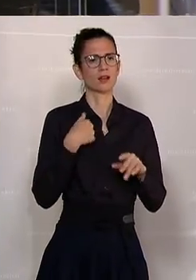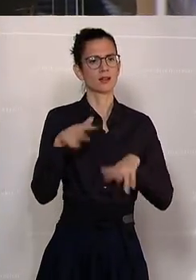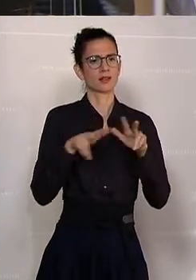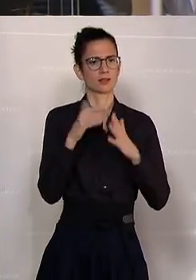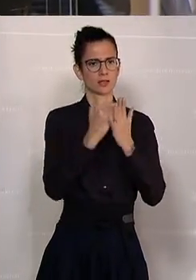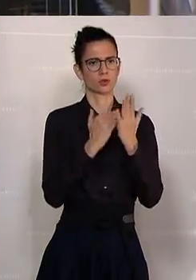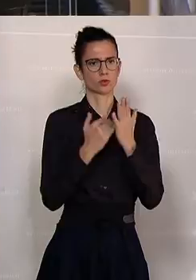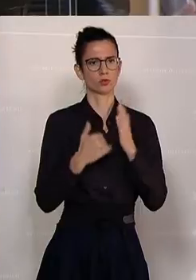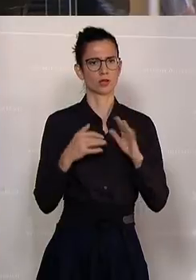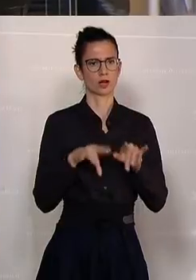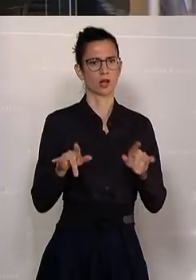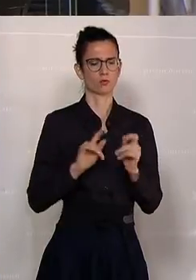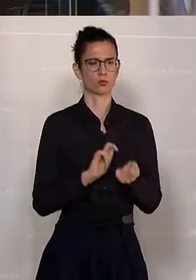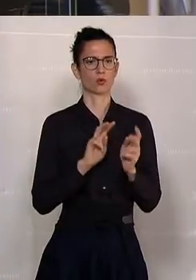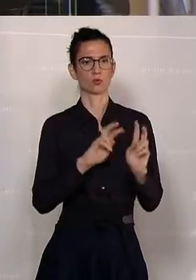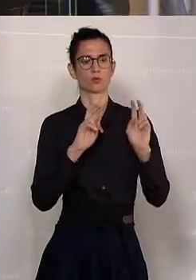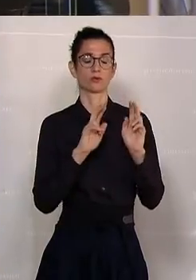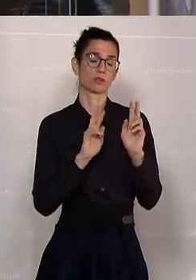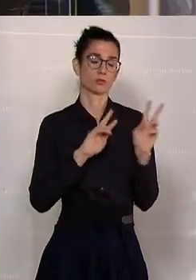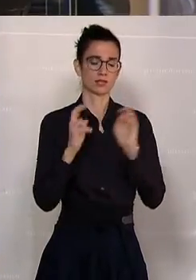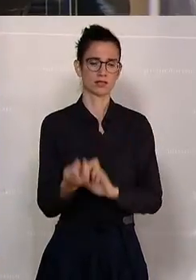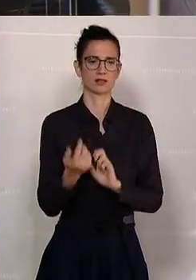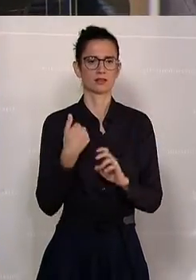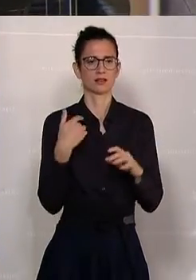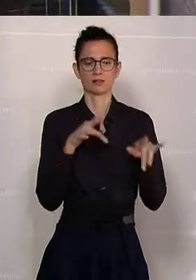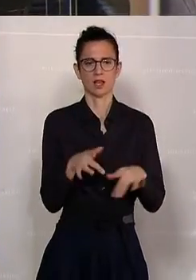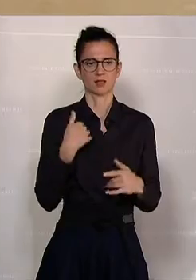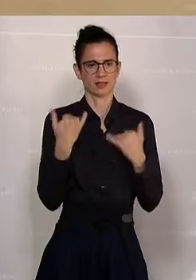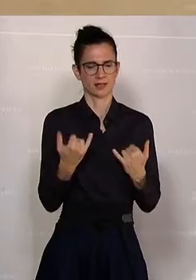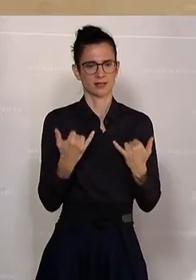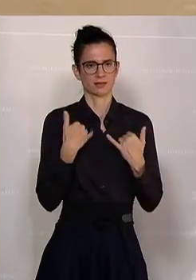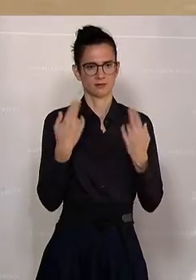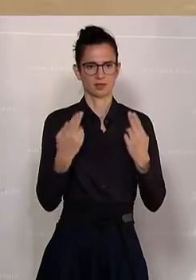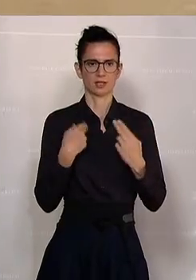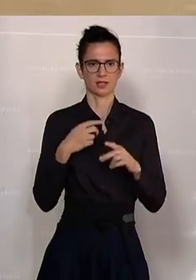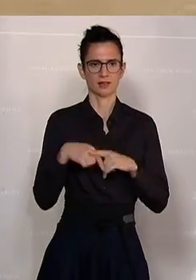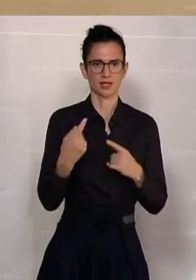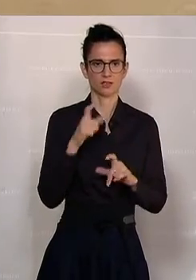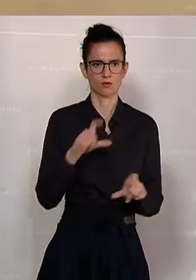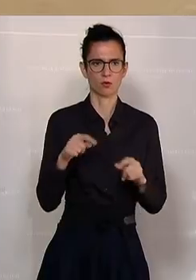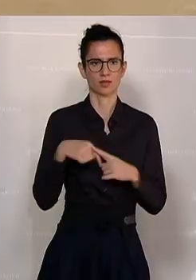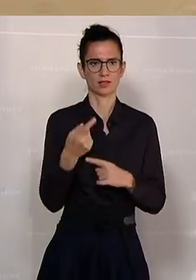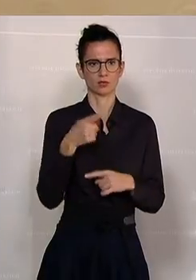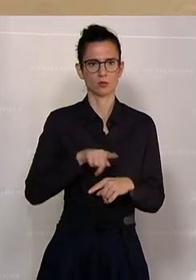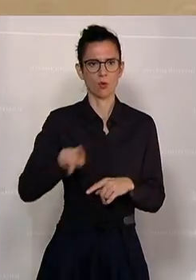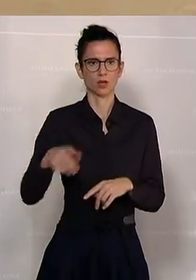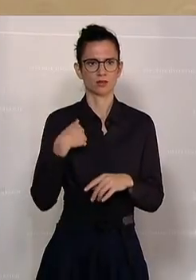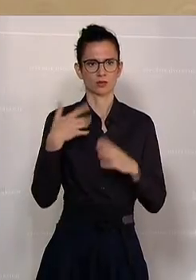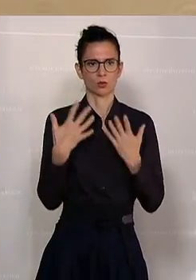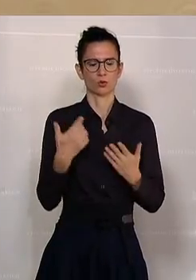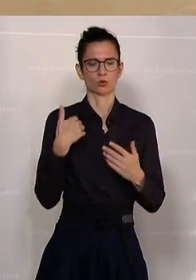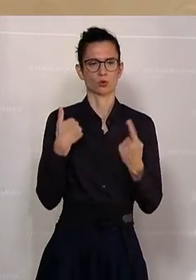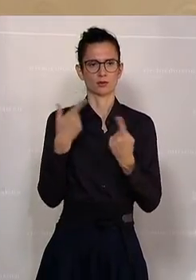verbindet die Regierung. Und das muss die Basis sein, dass in den nächsten Wochen und Monaten intensiv an den politischen Projekten, die